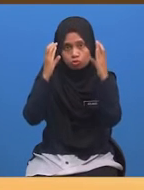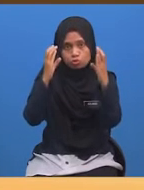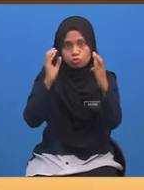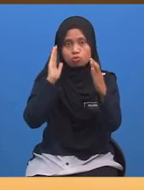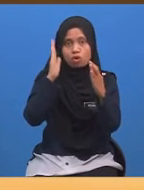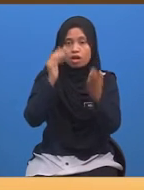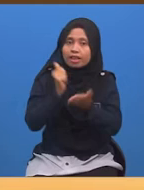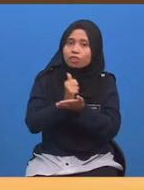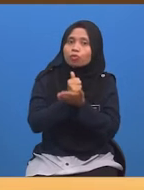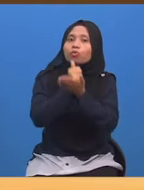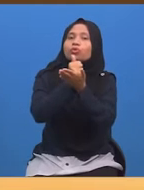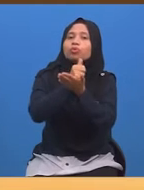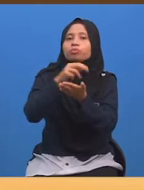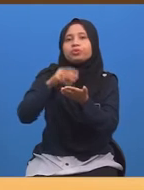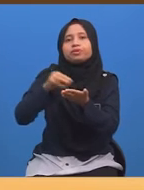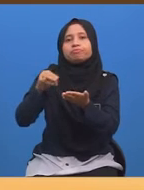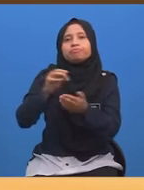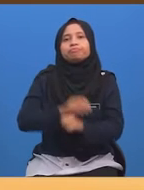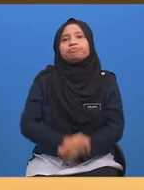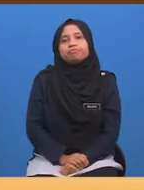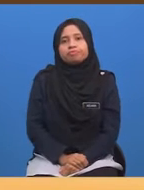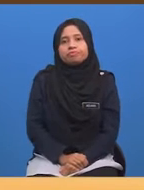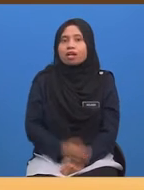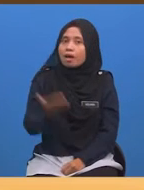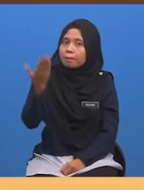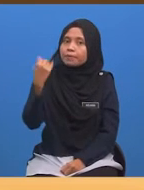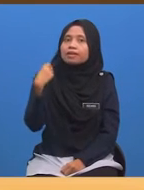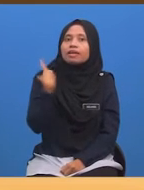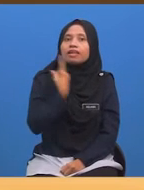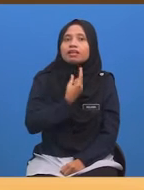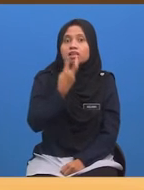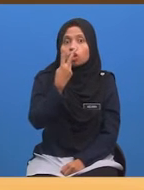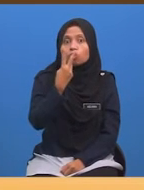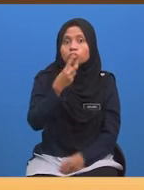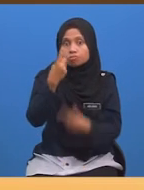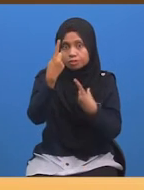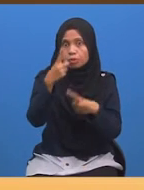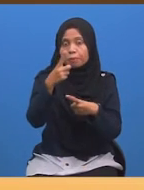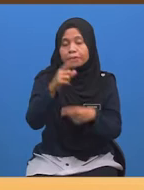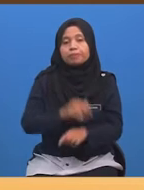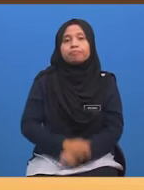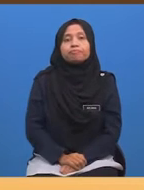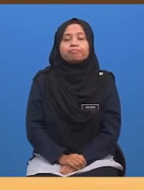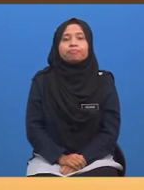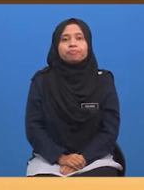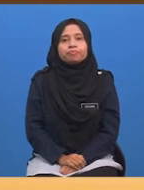Cikgu akan bantu kamu semua Jom, kita semak jawapannya